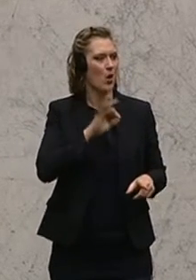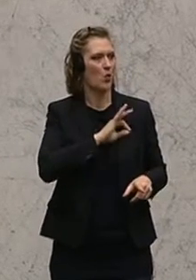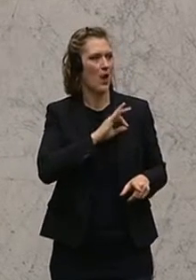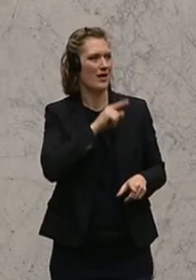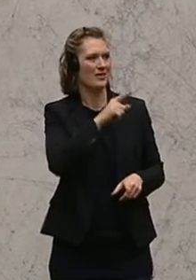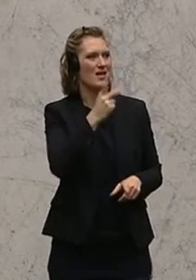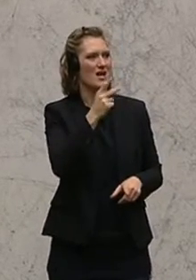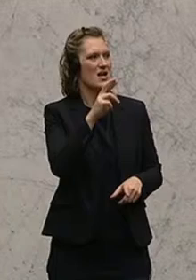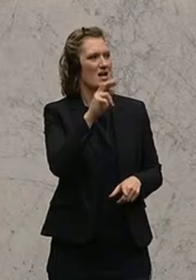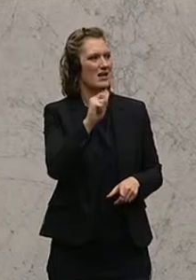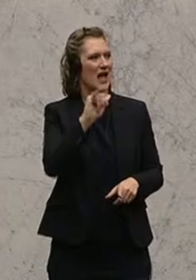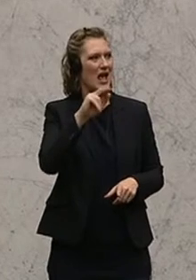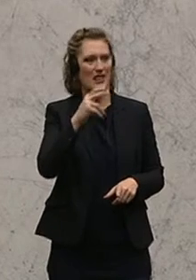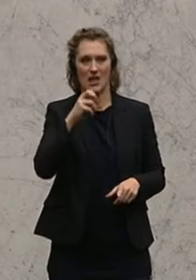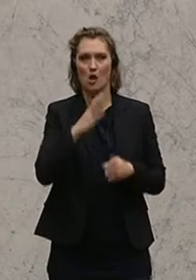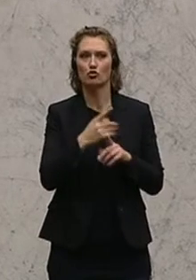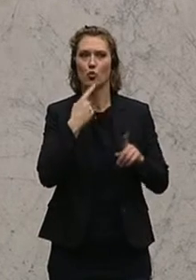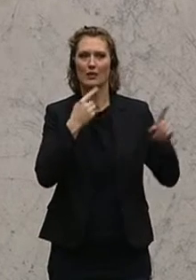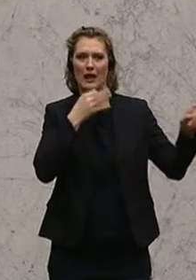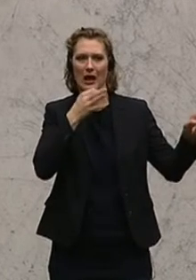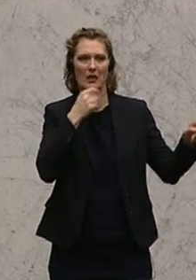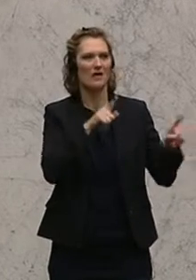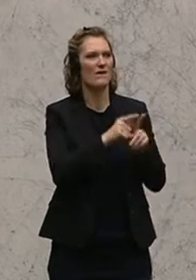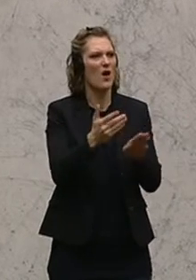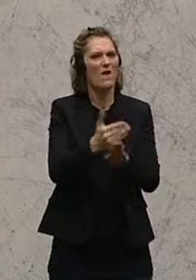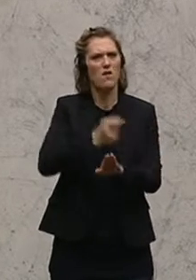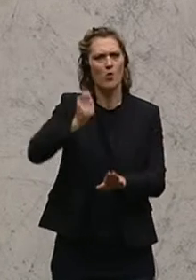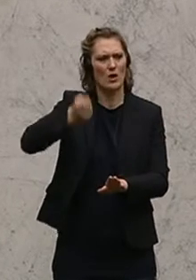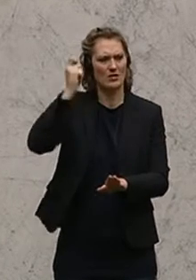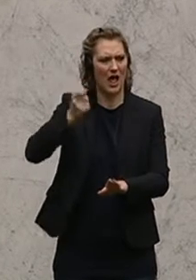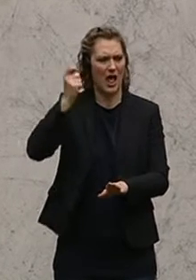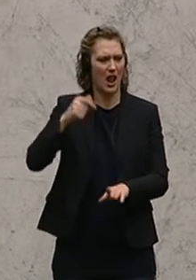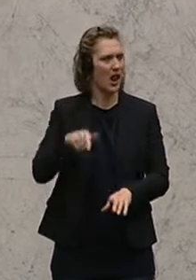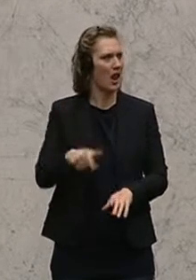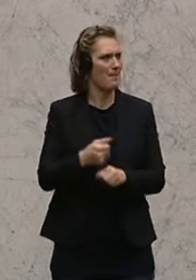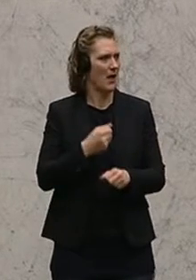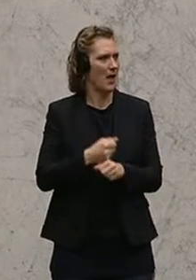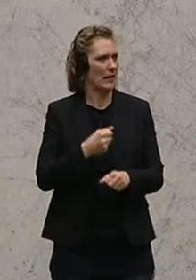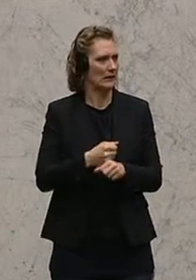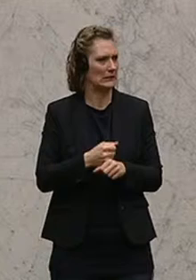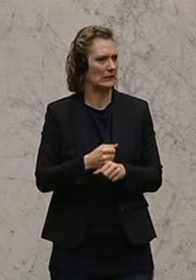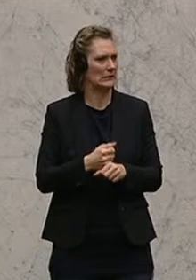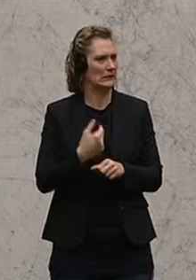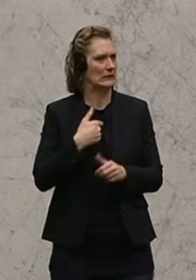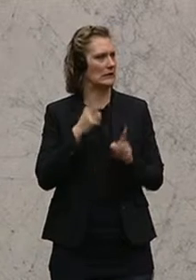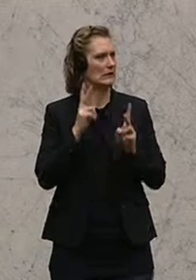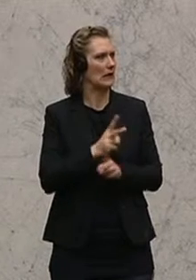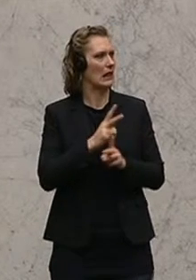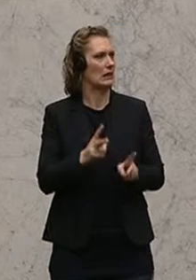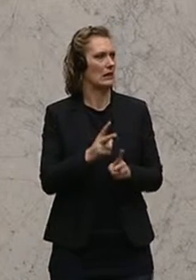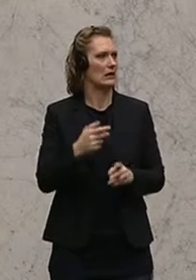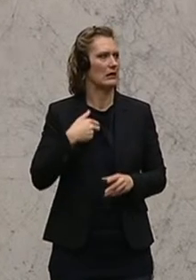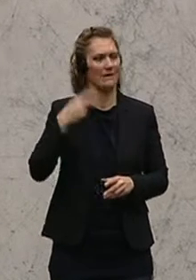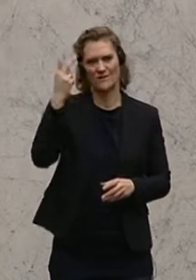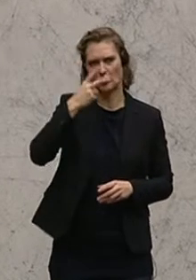wir hier irgendwelche Vorverurteilungen im Vorhinein machen, das kann ich insofern nicht